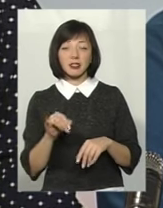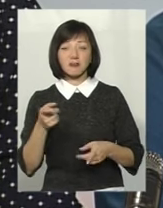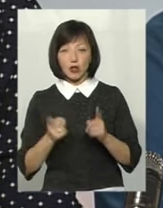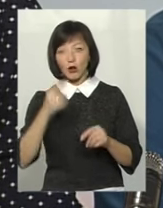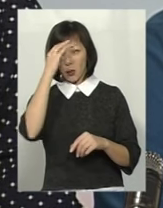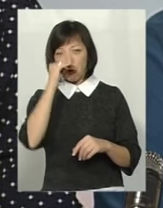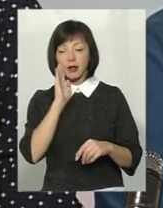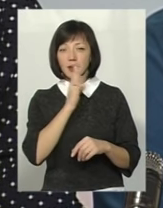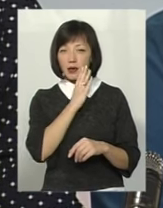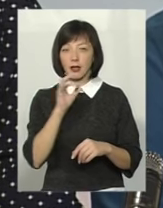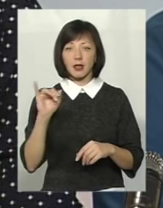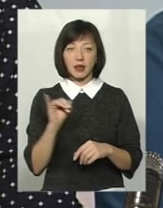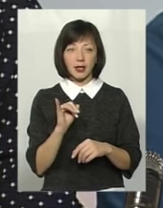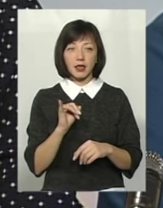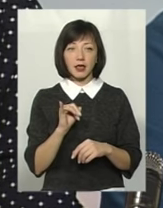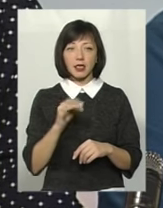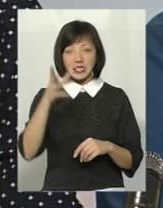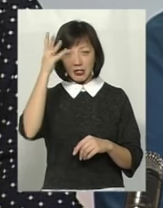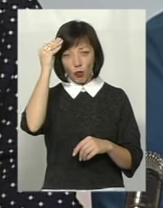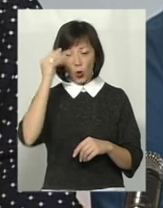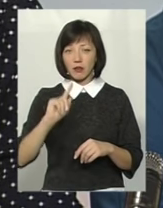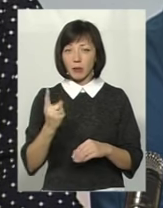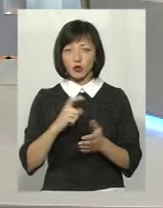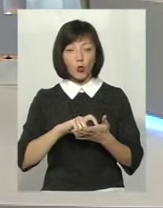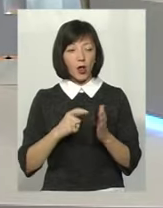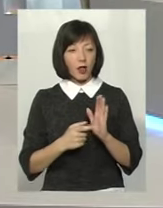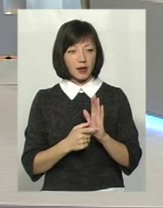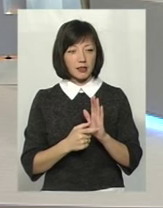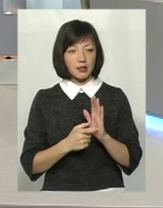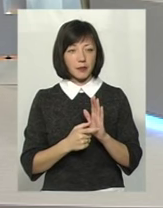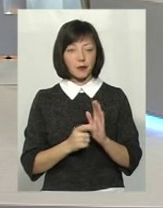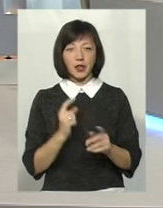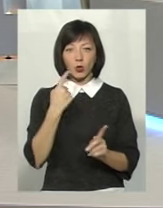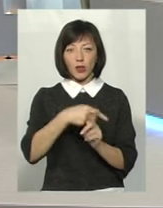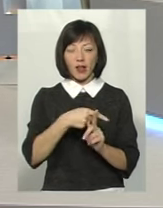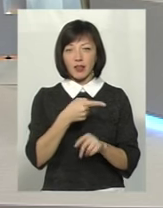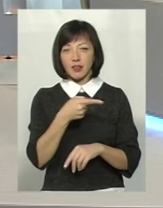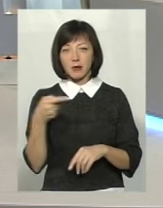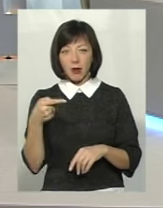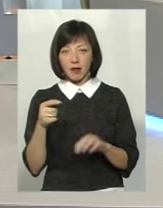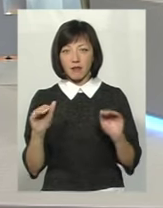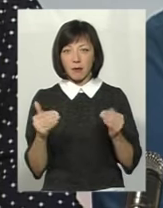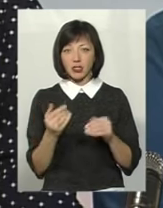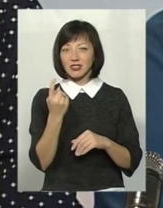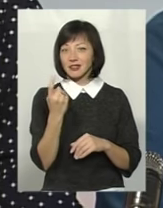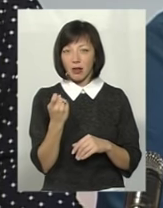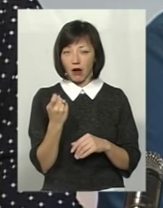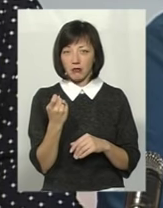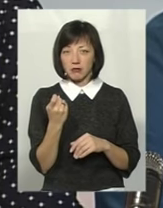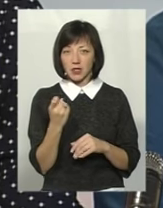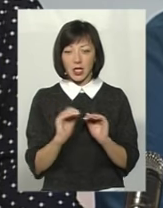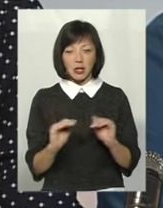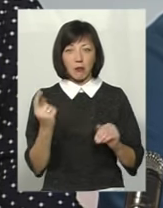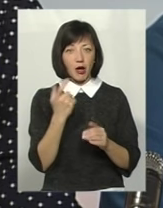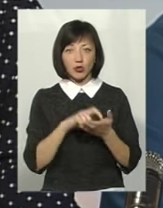батьки. і засвоїти в першому класі додавання-віднімання в межах 100 діткам